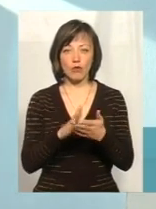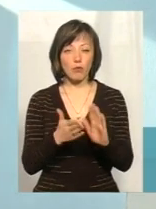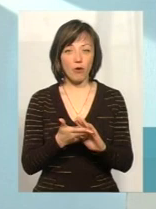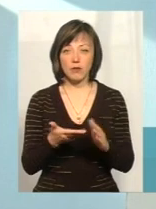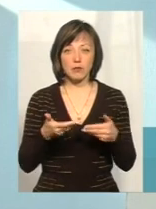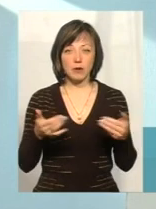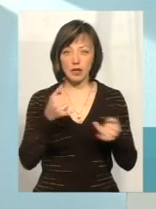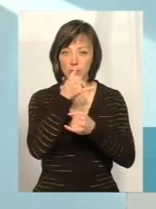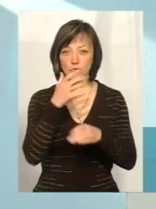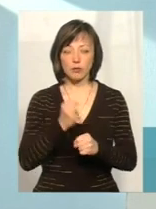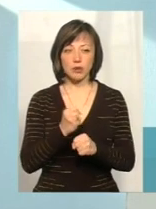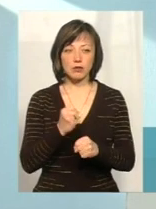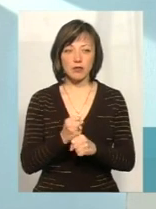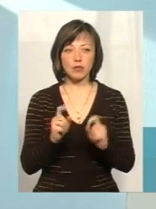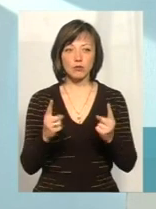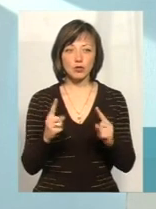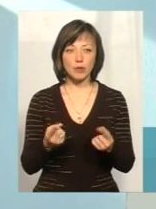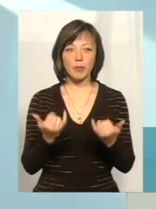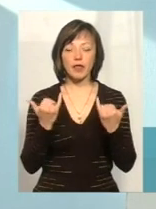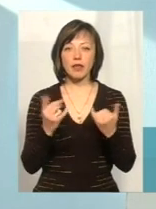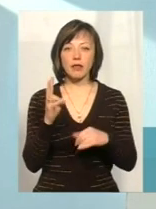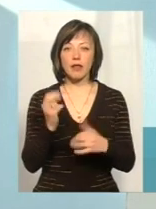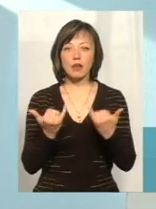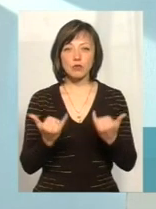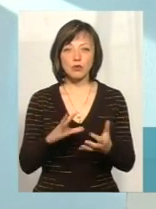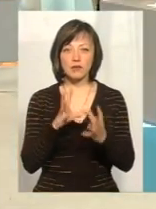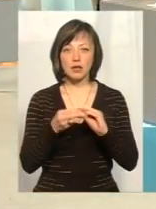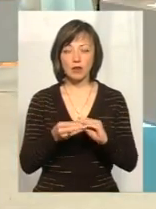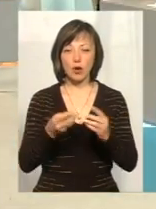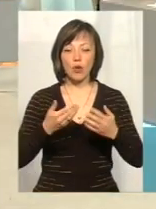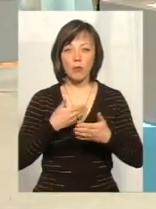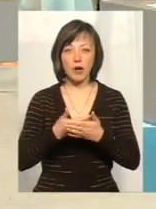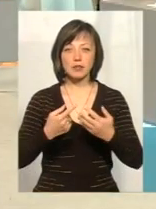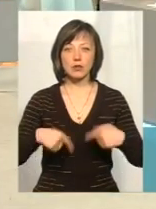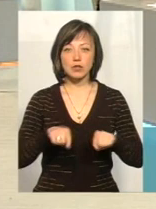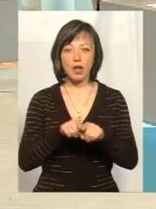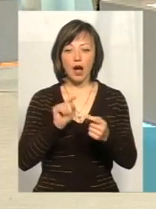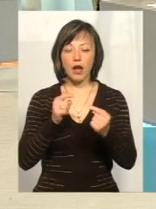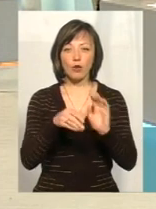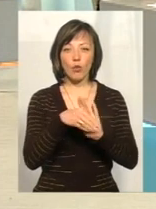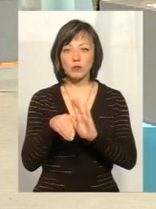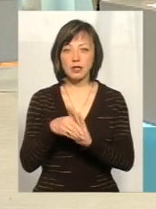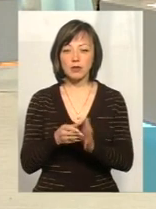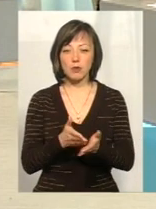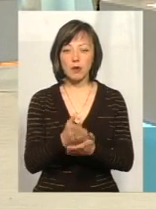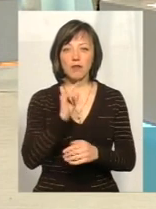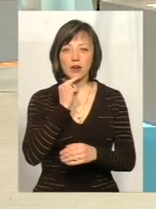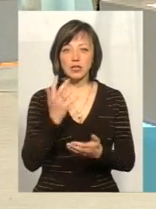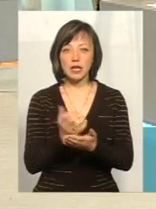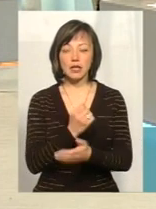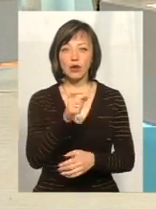не можемо працювати. Тому що на сьогодні взагалі громадська організація антикорупційного спрямування важко знайти людей,